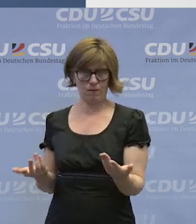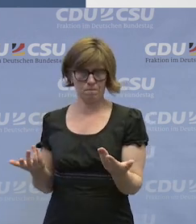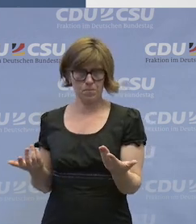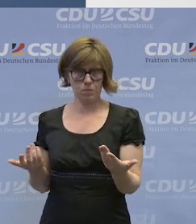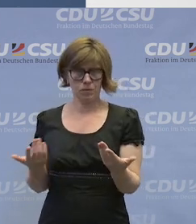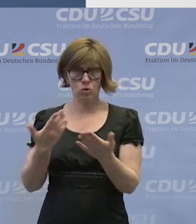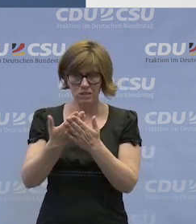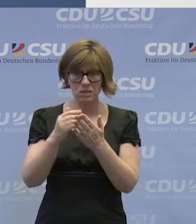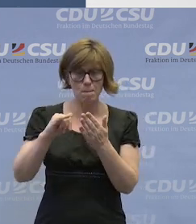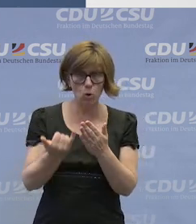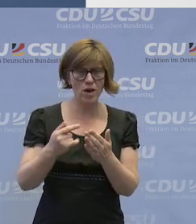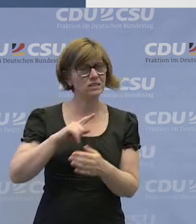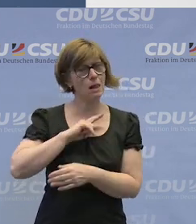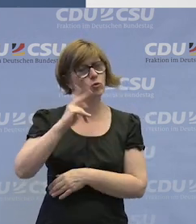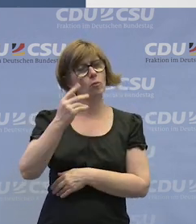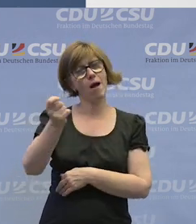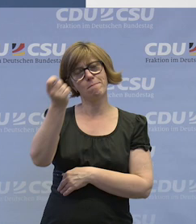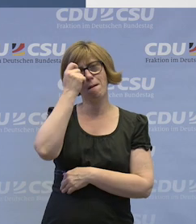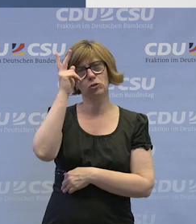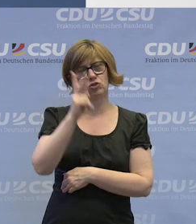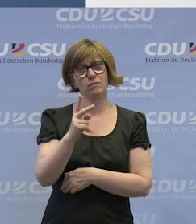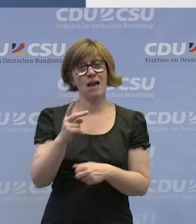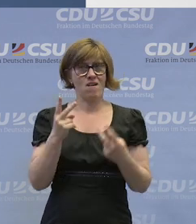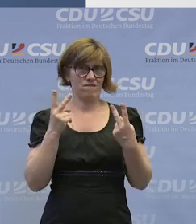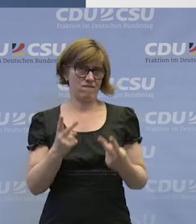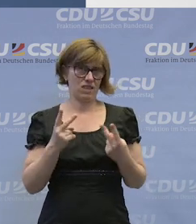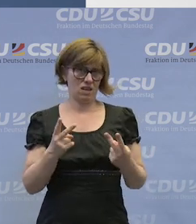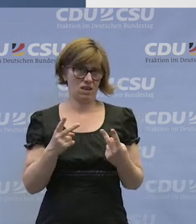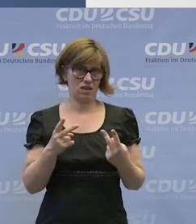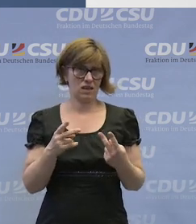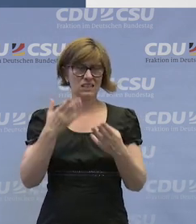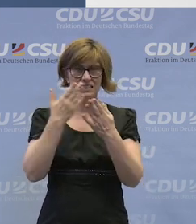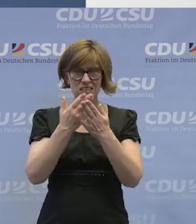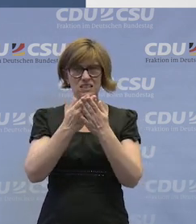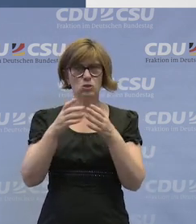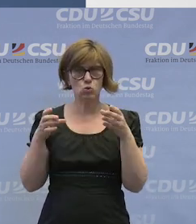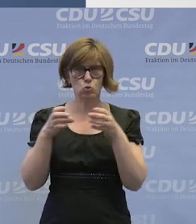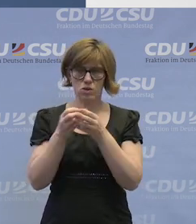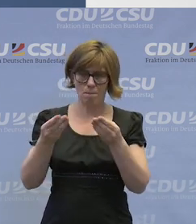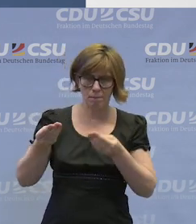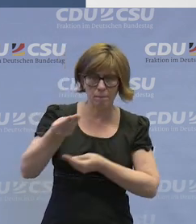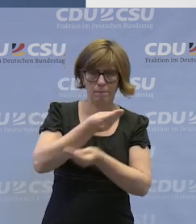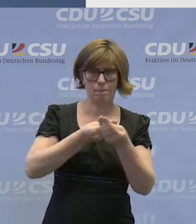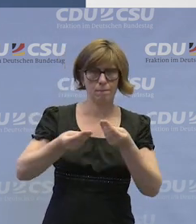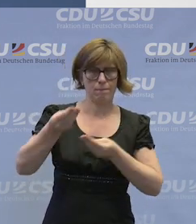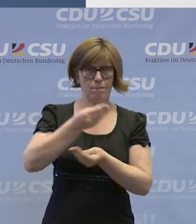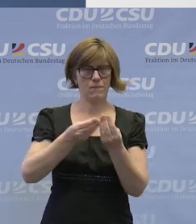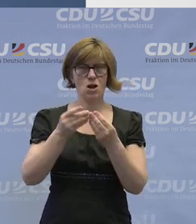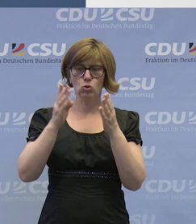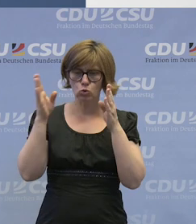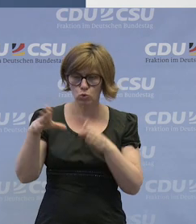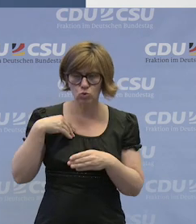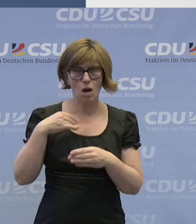bei diesem Projekt ist mir nochmal so deutlich geworden, wie wichtig das ist, dort miteinander zu sprechen und miteinander auch